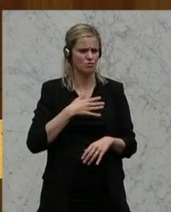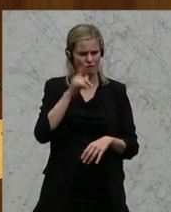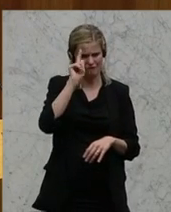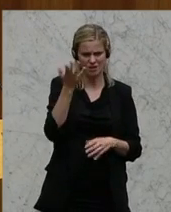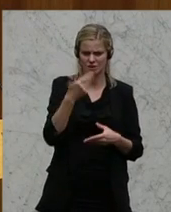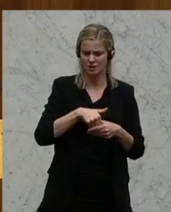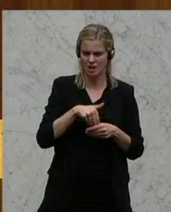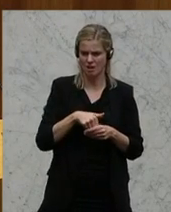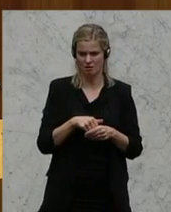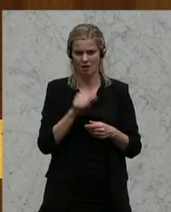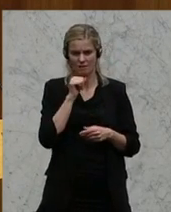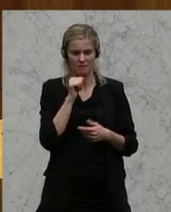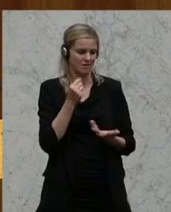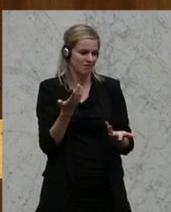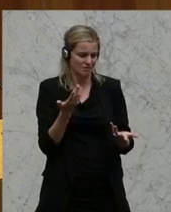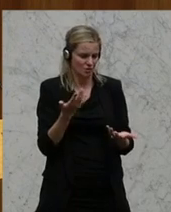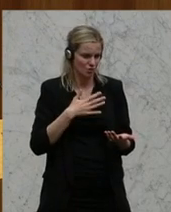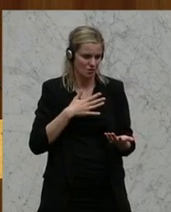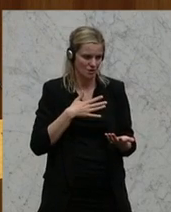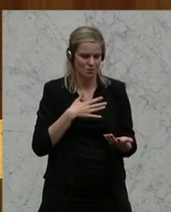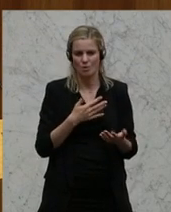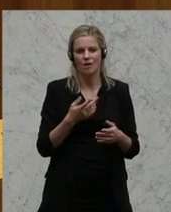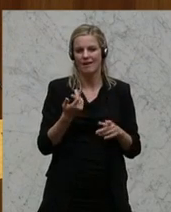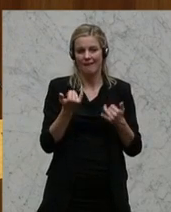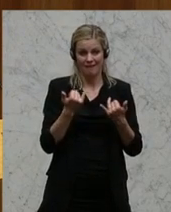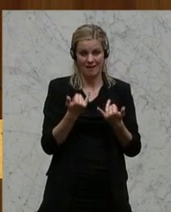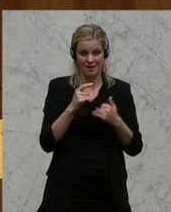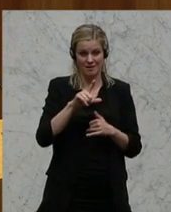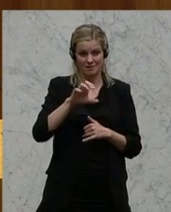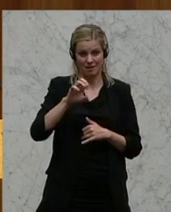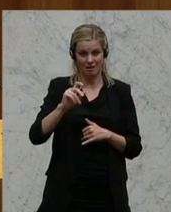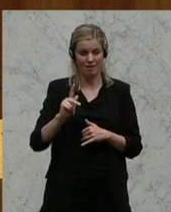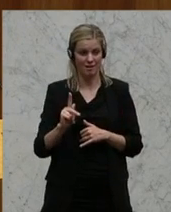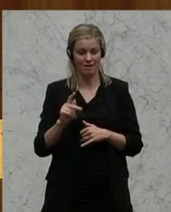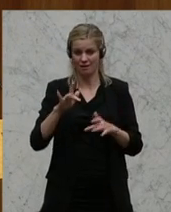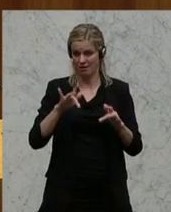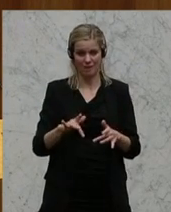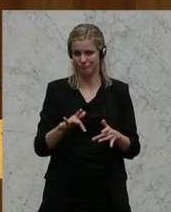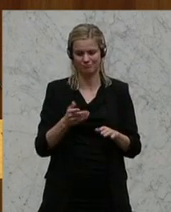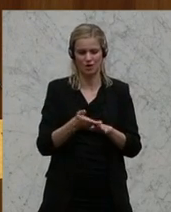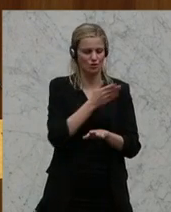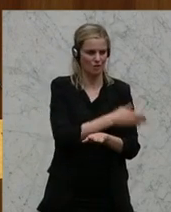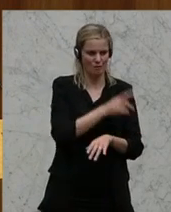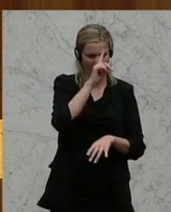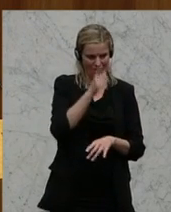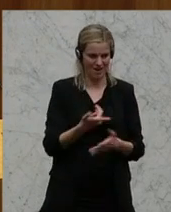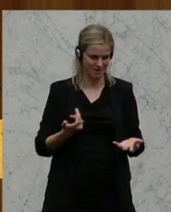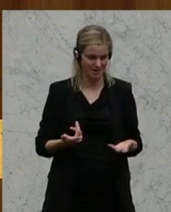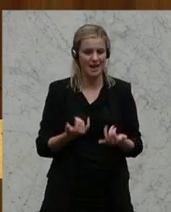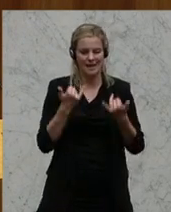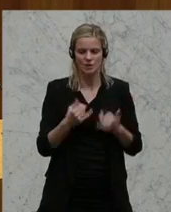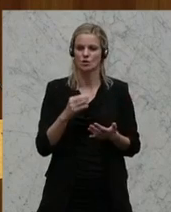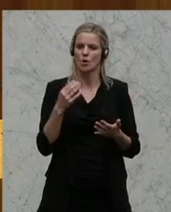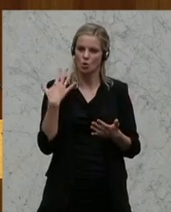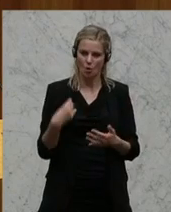Nicht erst seitdem das Ganze sowieso geleakt wurde. Also, da kann man uns diese Schleifen dann zukünftig ersparen. Ich wollte das noch einmal noch